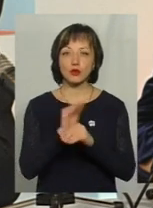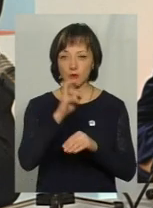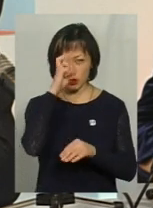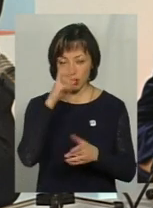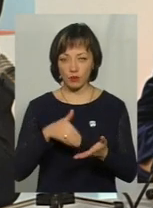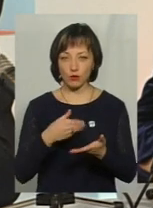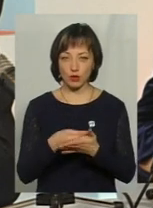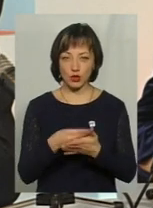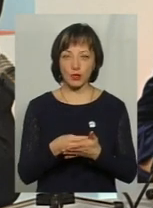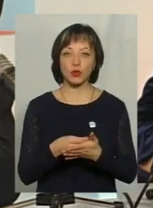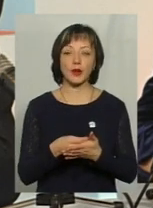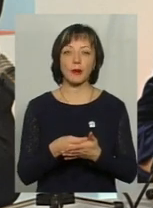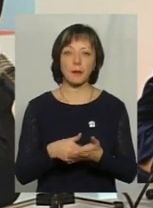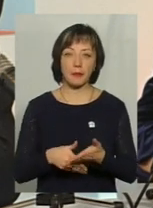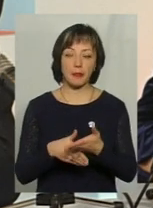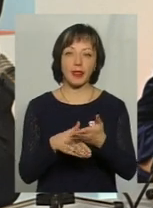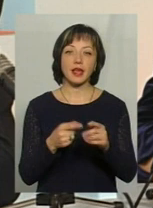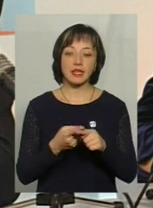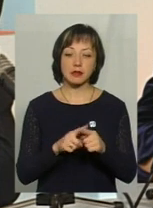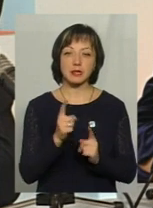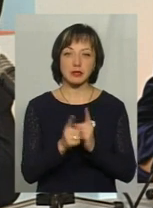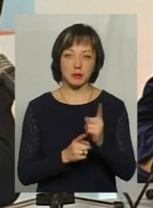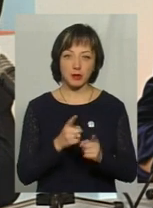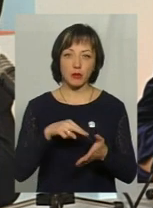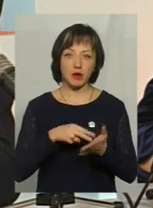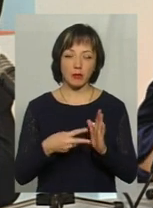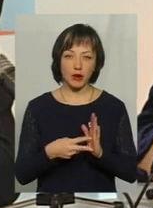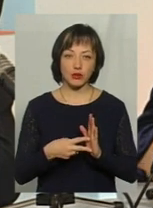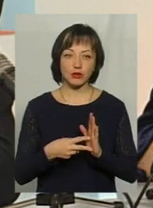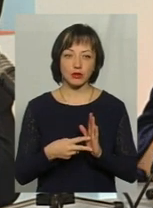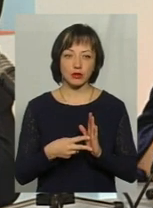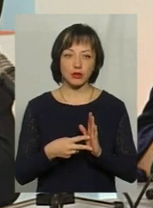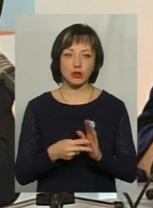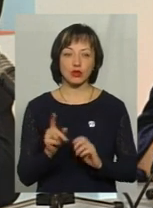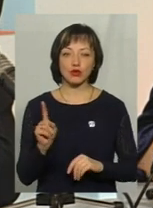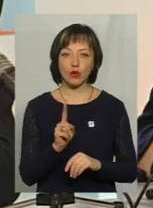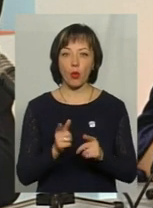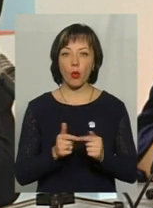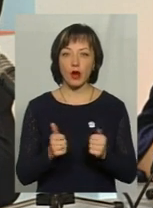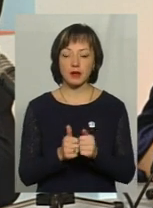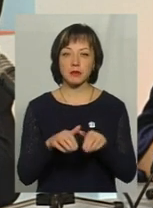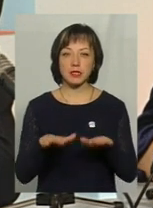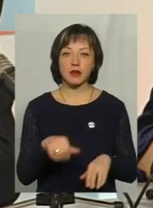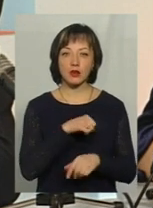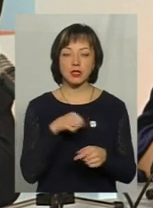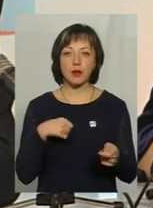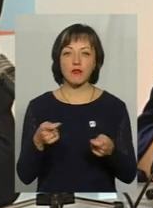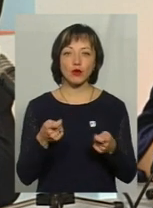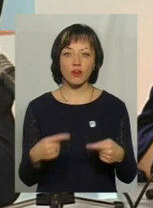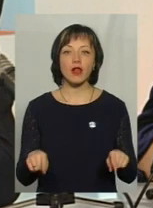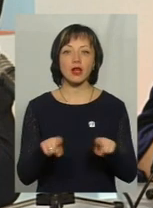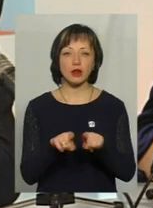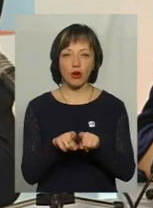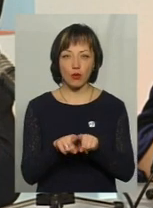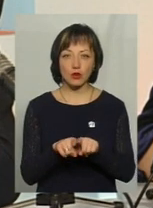державного бюджету. І цими змінами передбачено, що органи місцевого самоврядування також